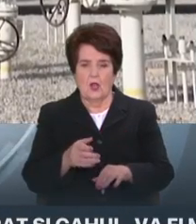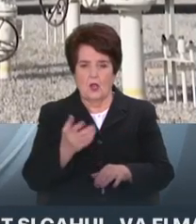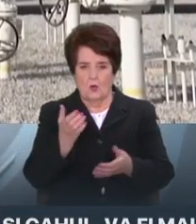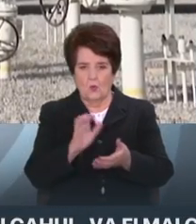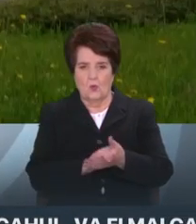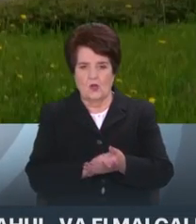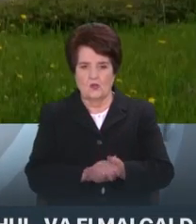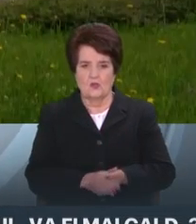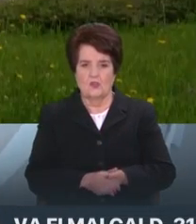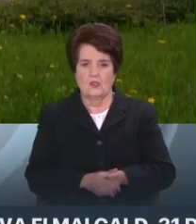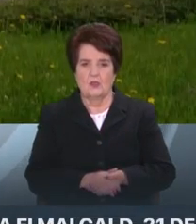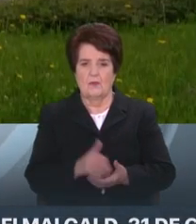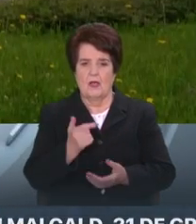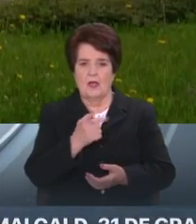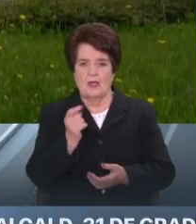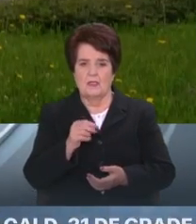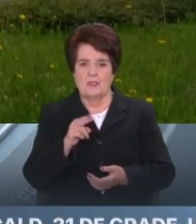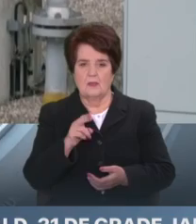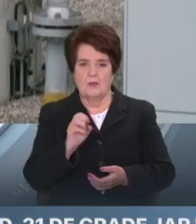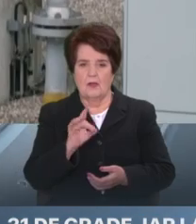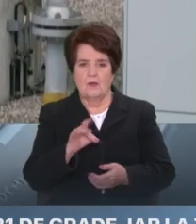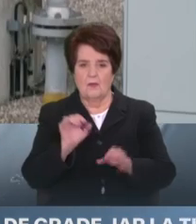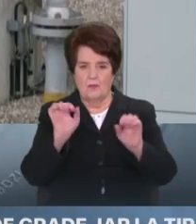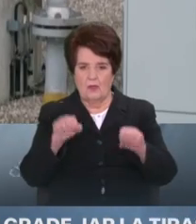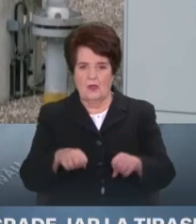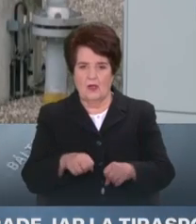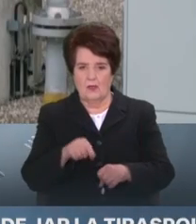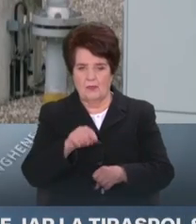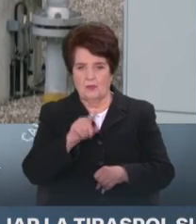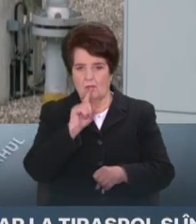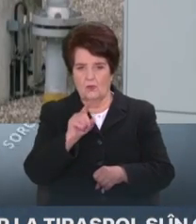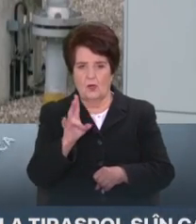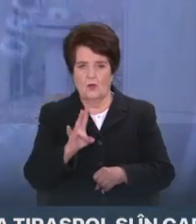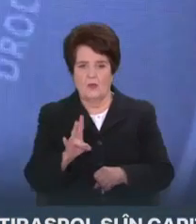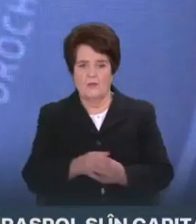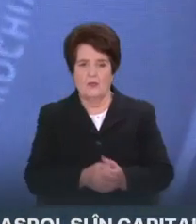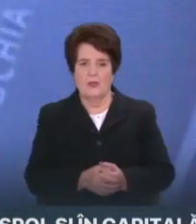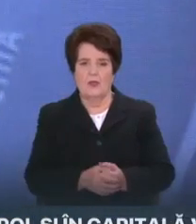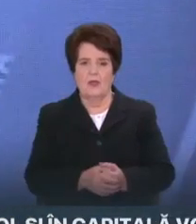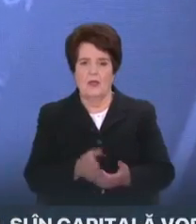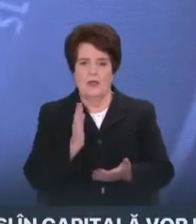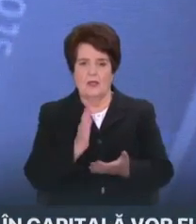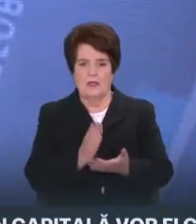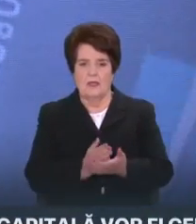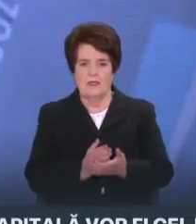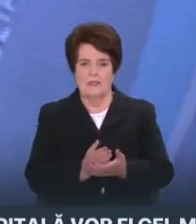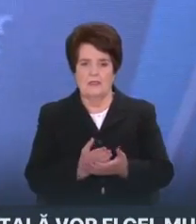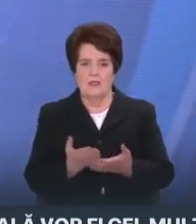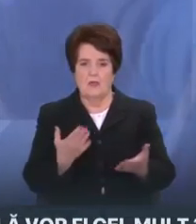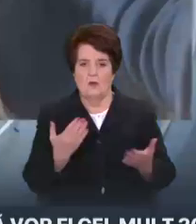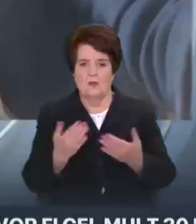că Gazprom nu a rezervat capacități adiționale pentru luna noiem. Deci există o certitudine că